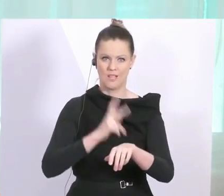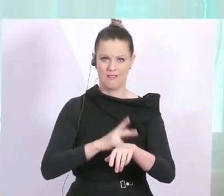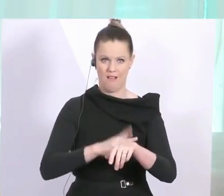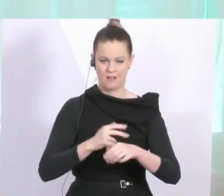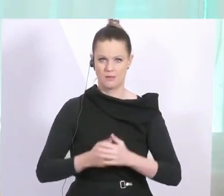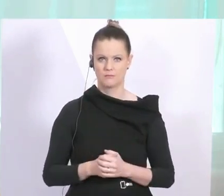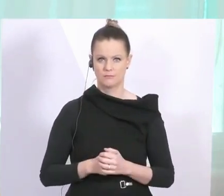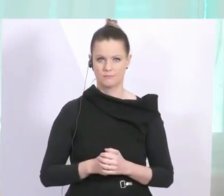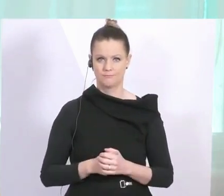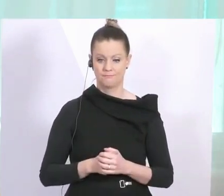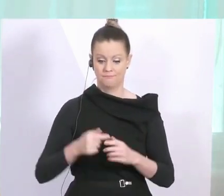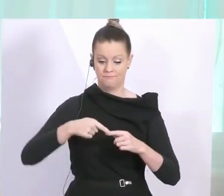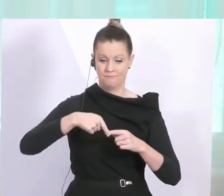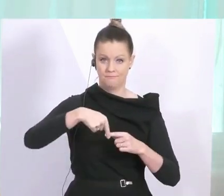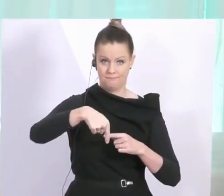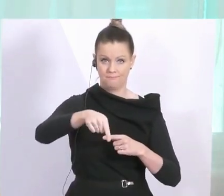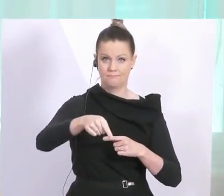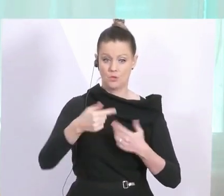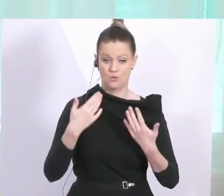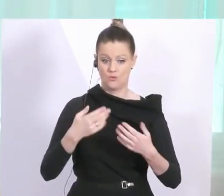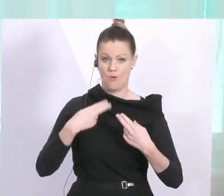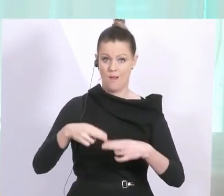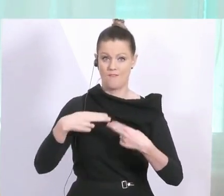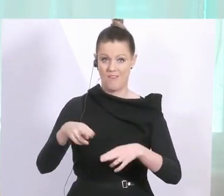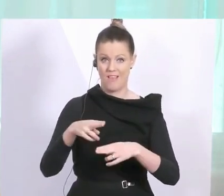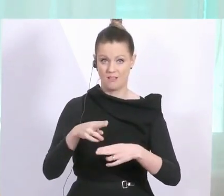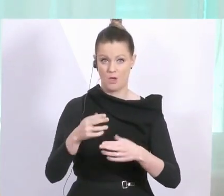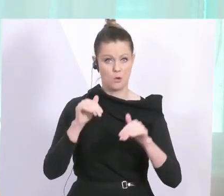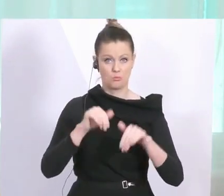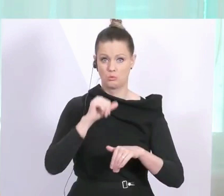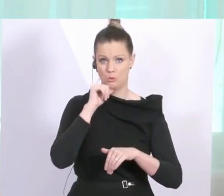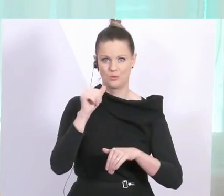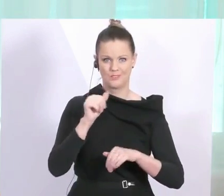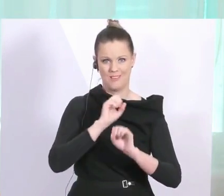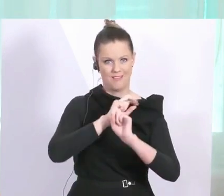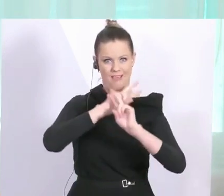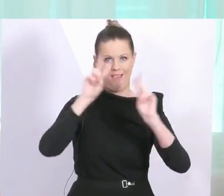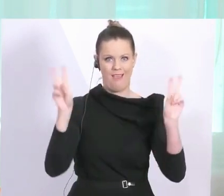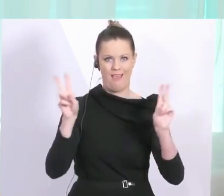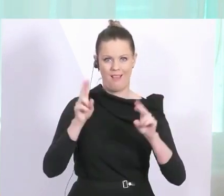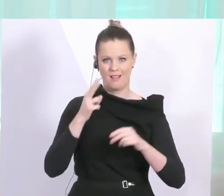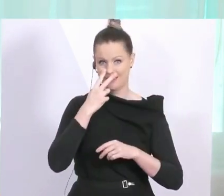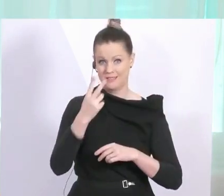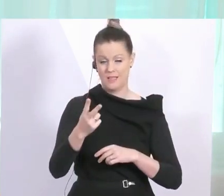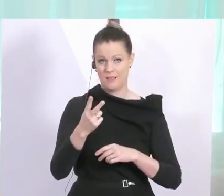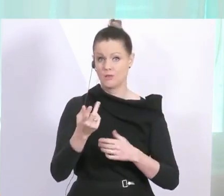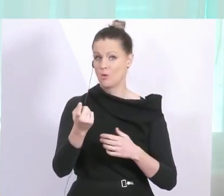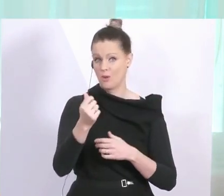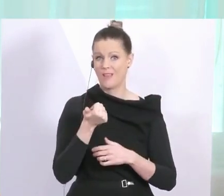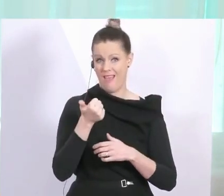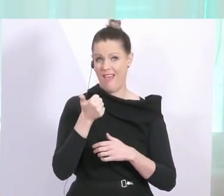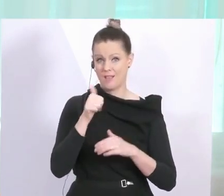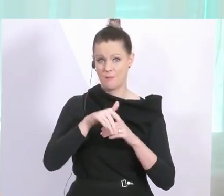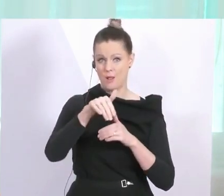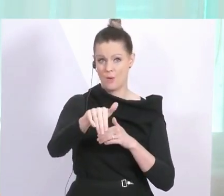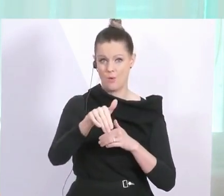werden das bei Anhalten des Trends, da brauche ich kein Hellseher sein, über eine Million Menschen sein. 34